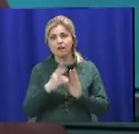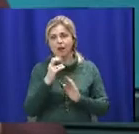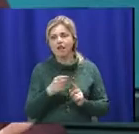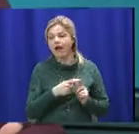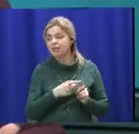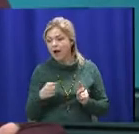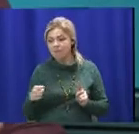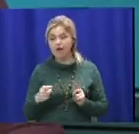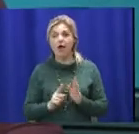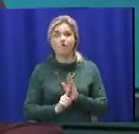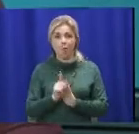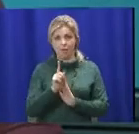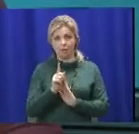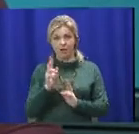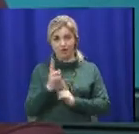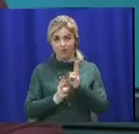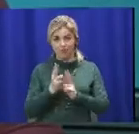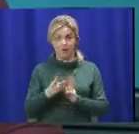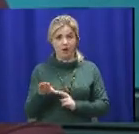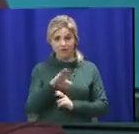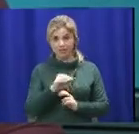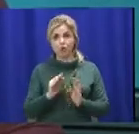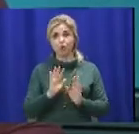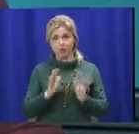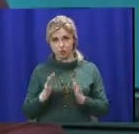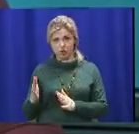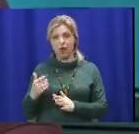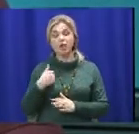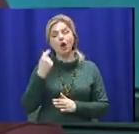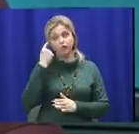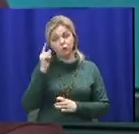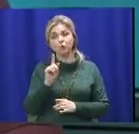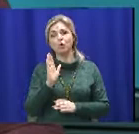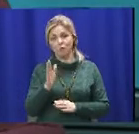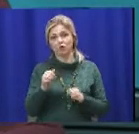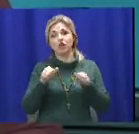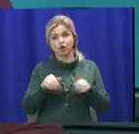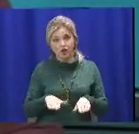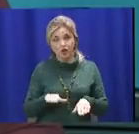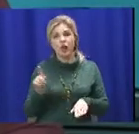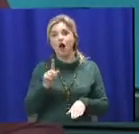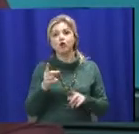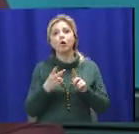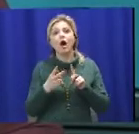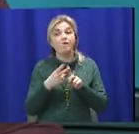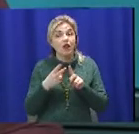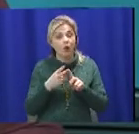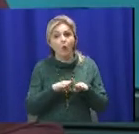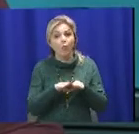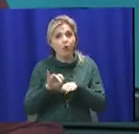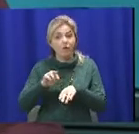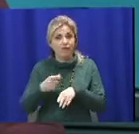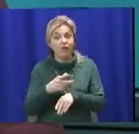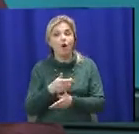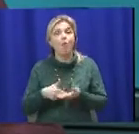входа в реформу все такие случаи. Я думаю, что это будет решено. То, что касается второго уровня оказания медицинской